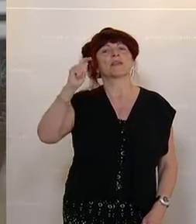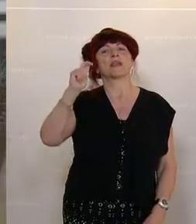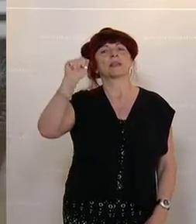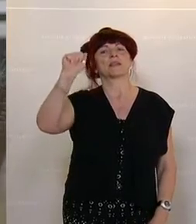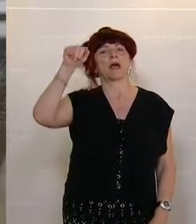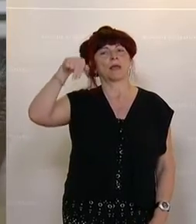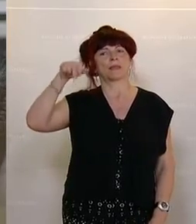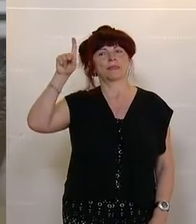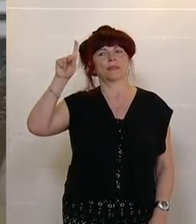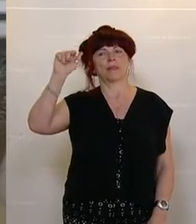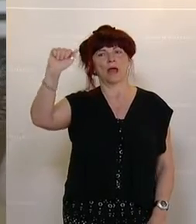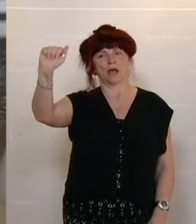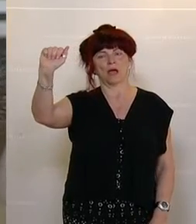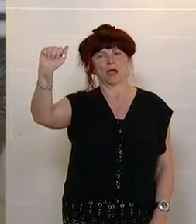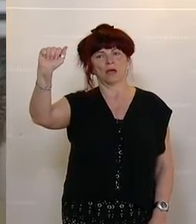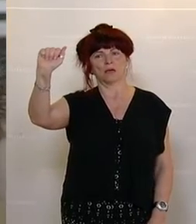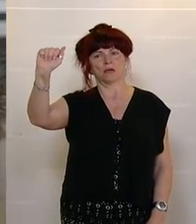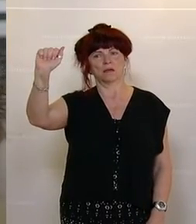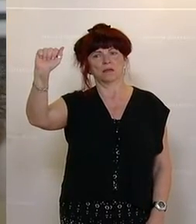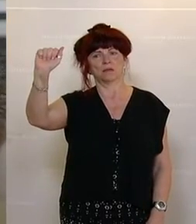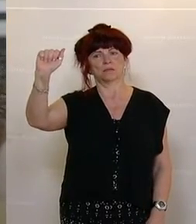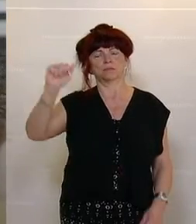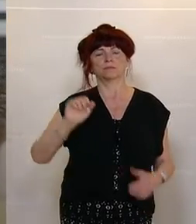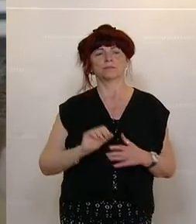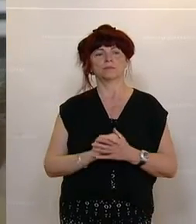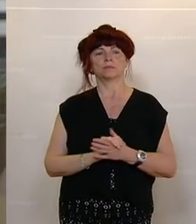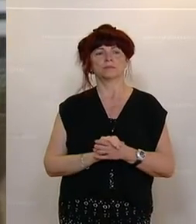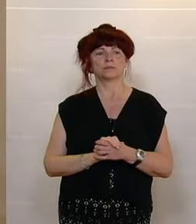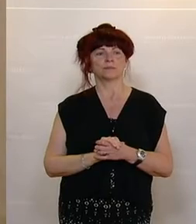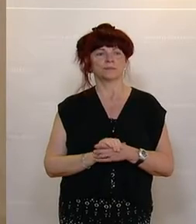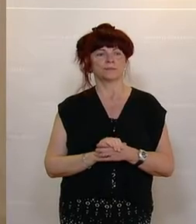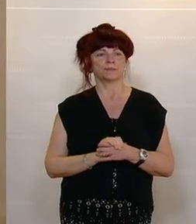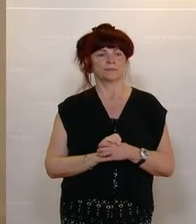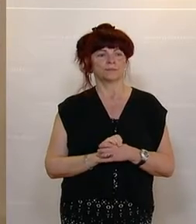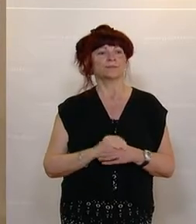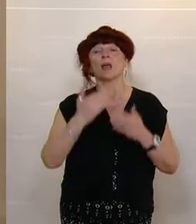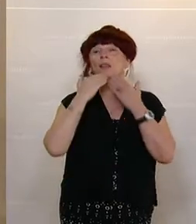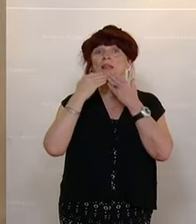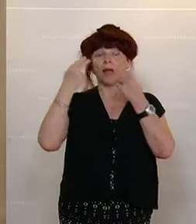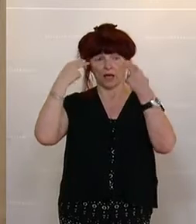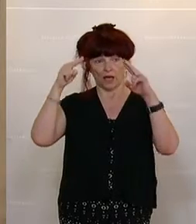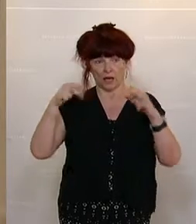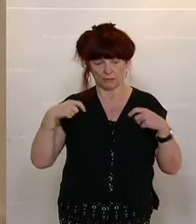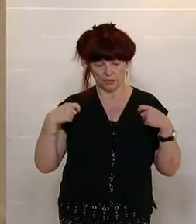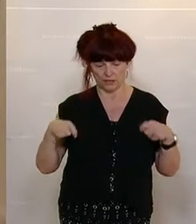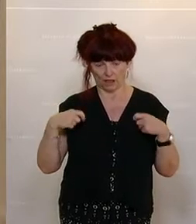Dann ist jetzt Wort Alexandra Tander von der ÖVP. Danke Herr Präsident,